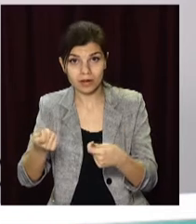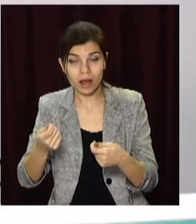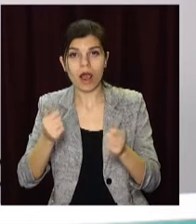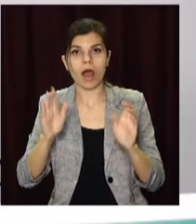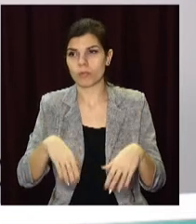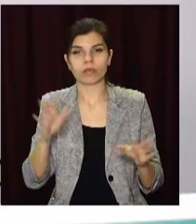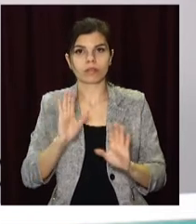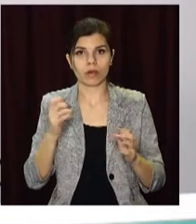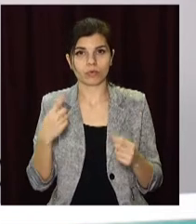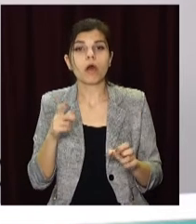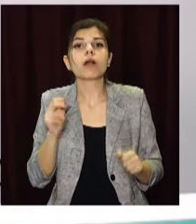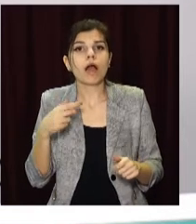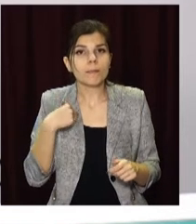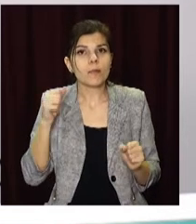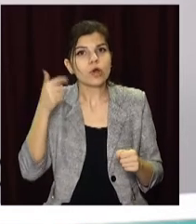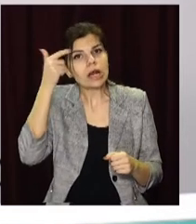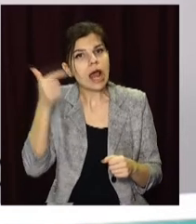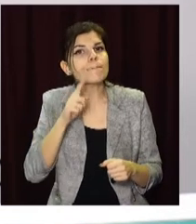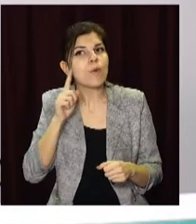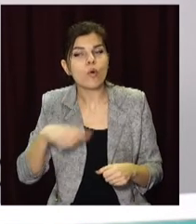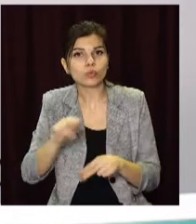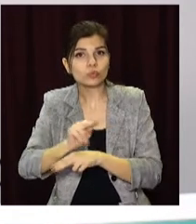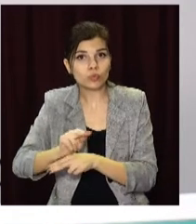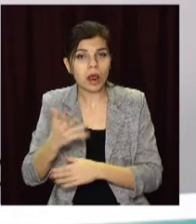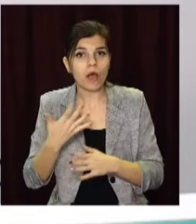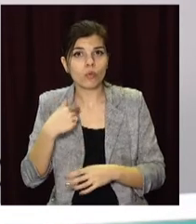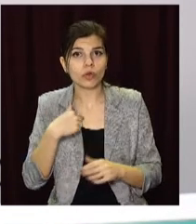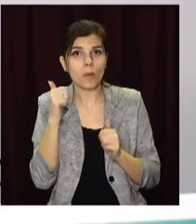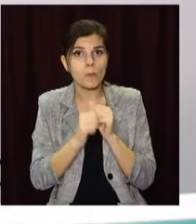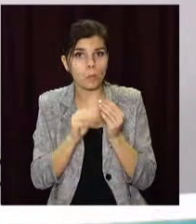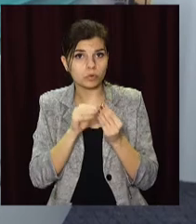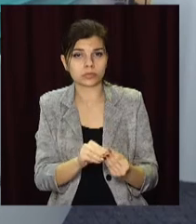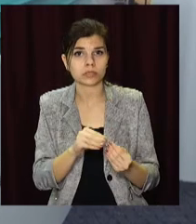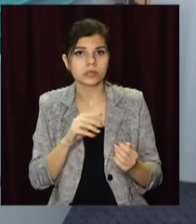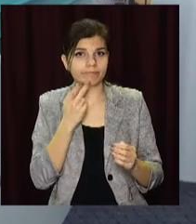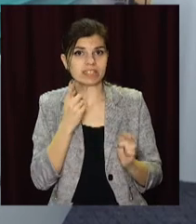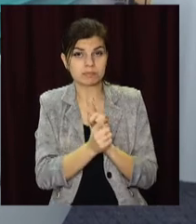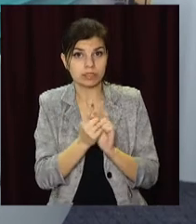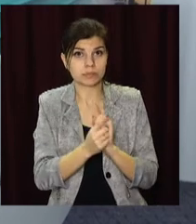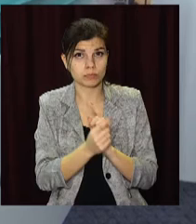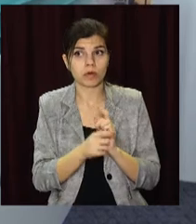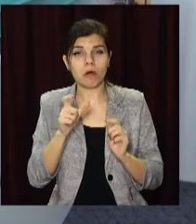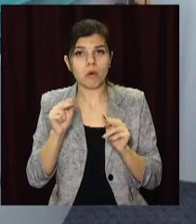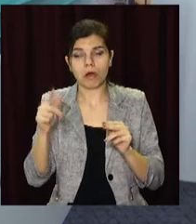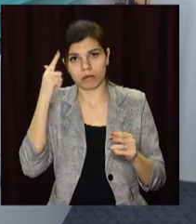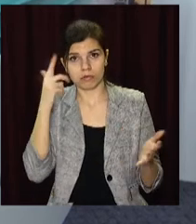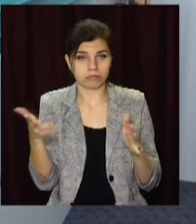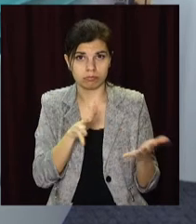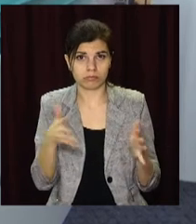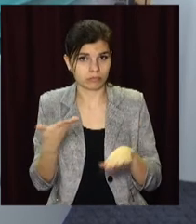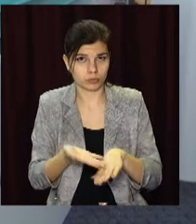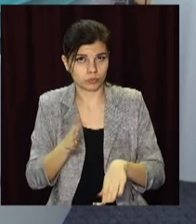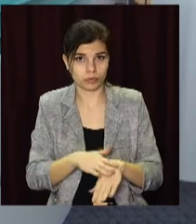сформувати грамотну молодь, якщо в нас постійно відбуваються такі зміни? На підтримку нового правопису виступає